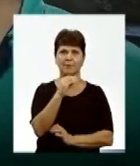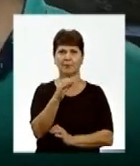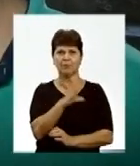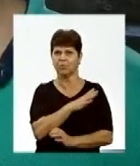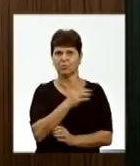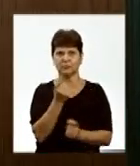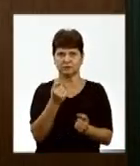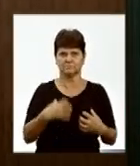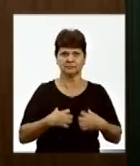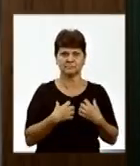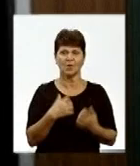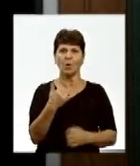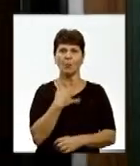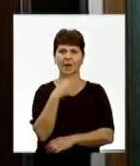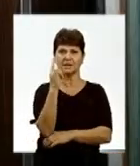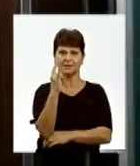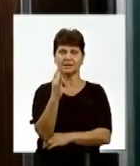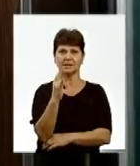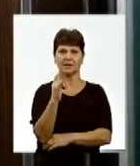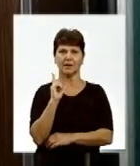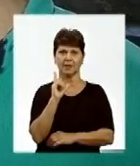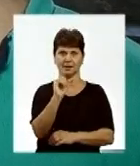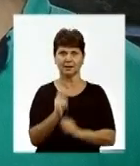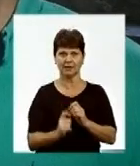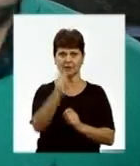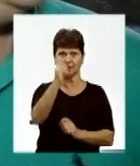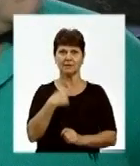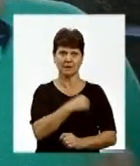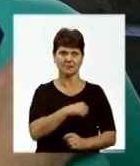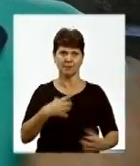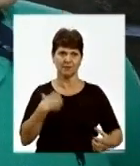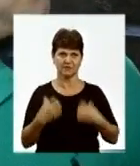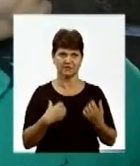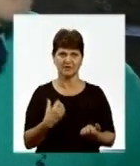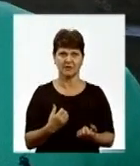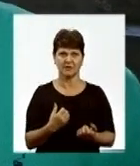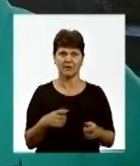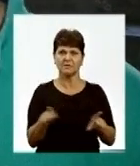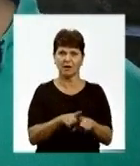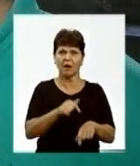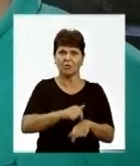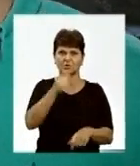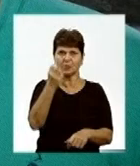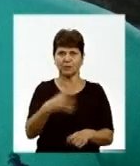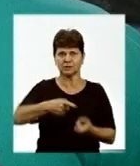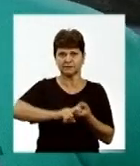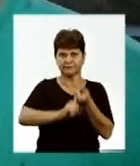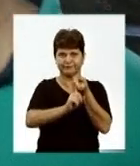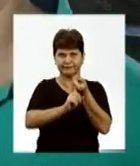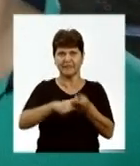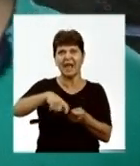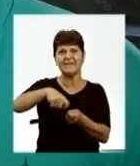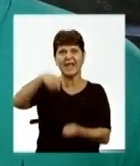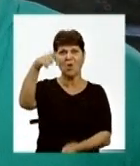очі, що було очі. Мене дитина їхала, я сам переживав, тому що йде в ліфті таке відчуття, що він підв'язаний на мотоскі,